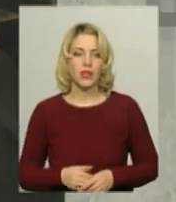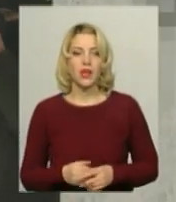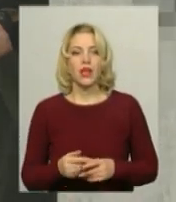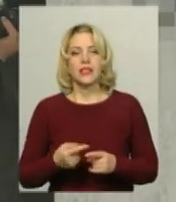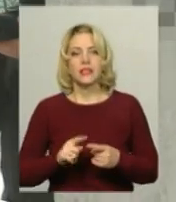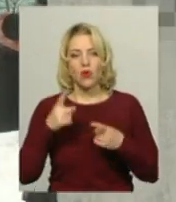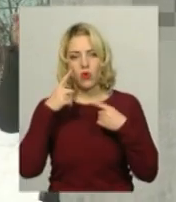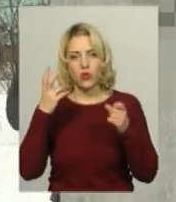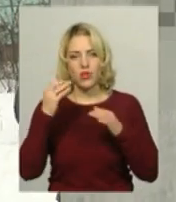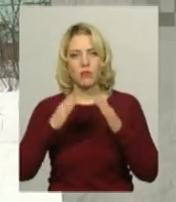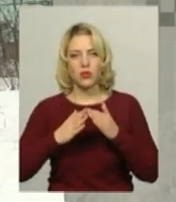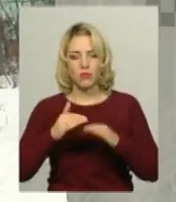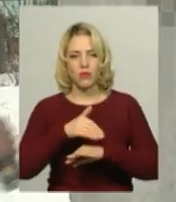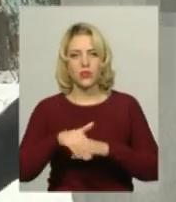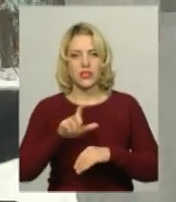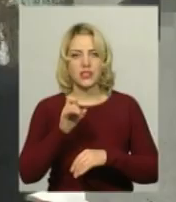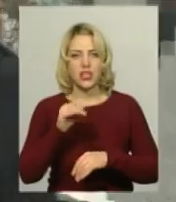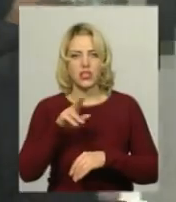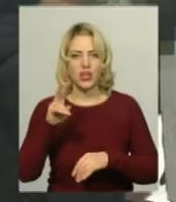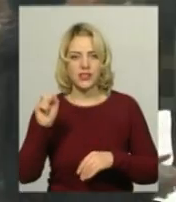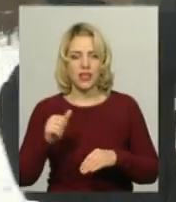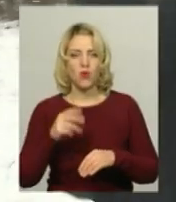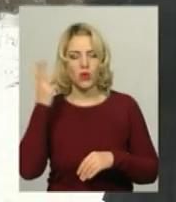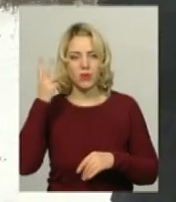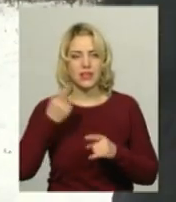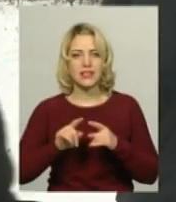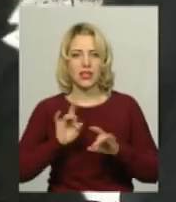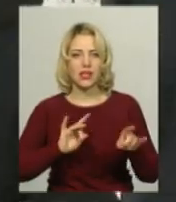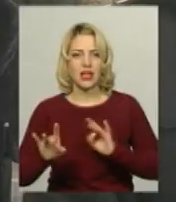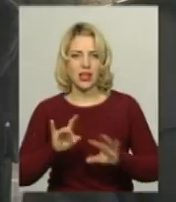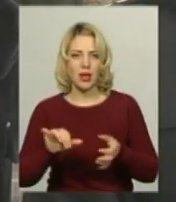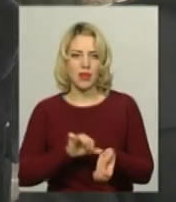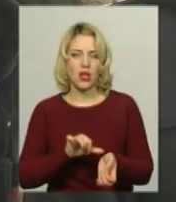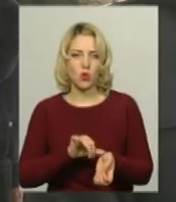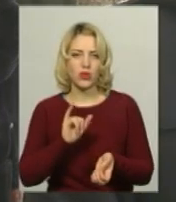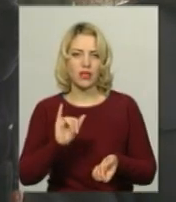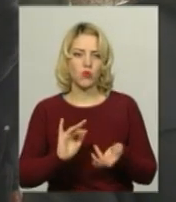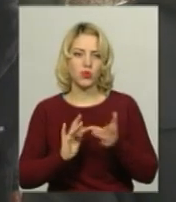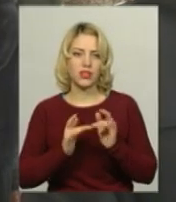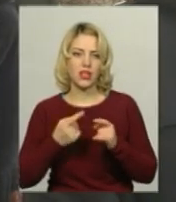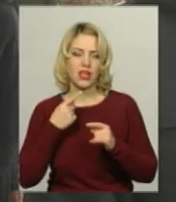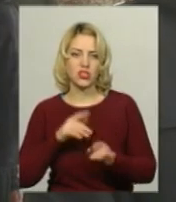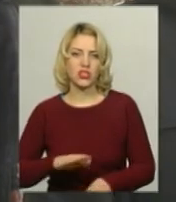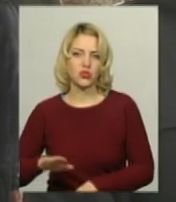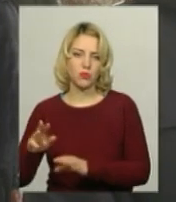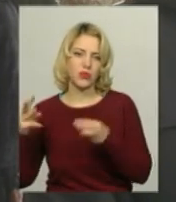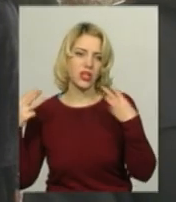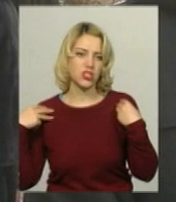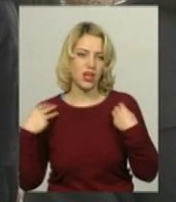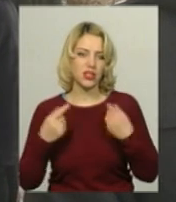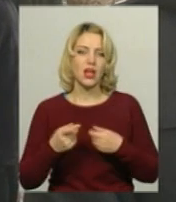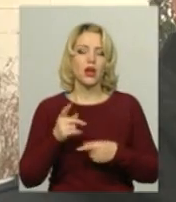оголошення на будинку по вулиці Зарічанській у Хмельницькому реклама наркотиків в інтернеті, каже заступник начальника управління протидії